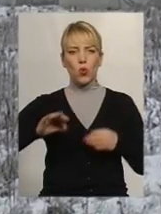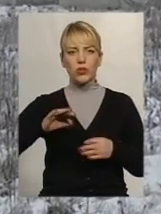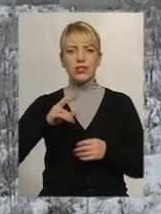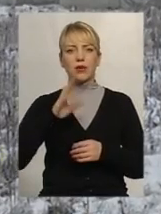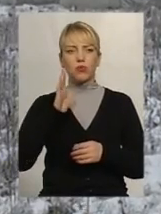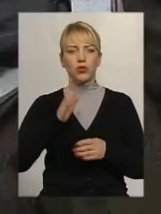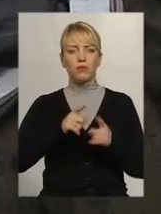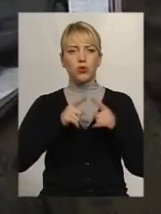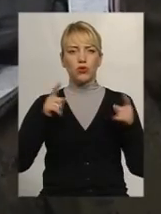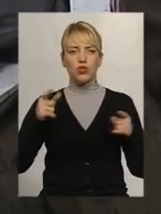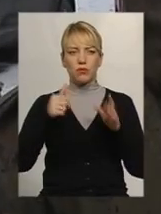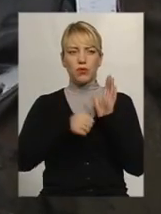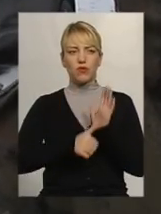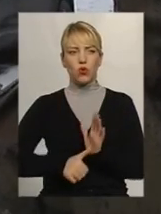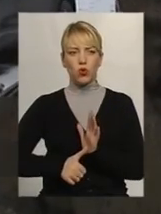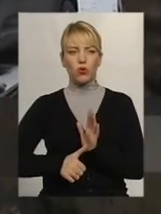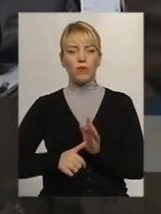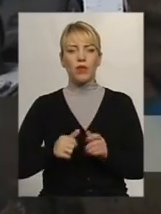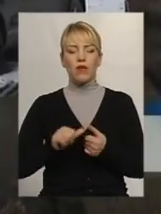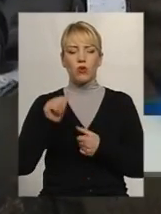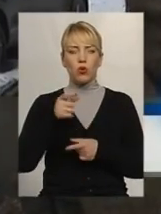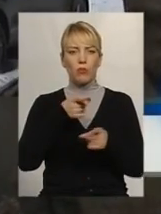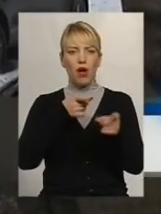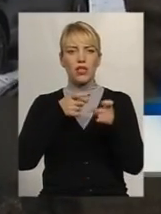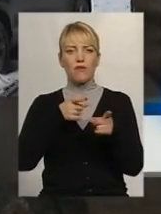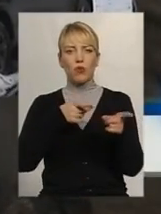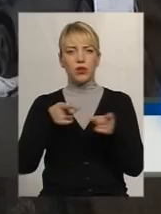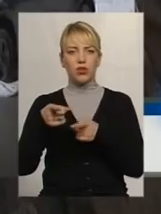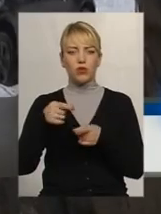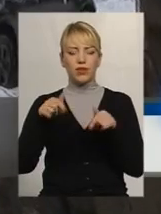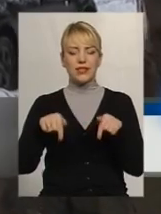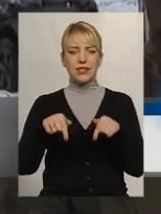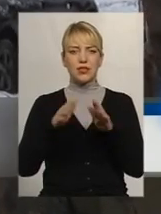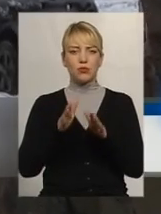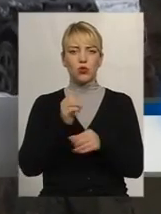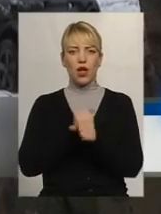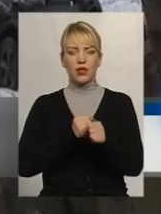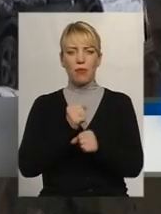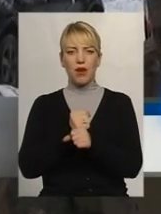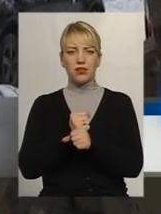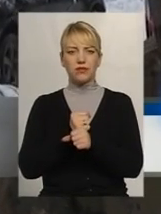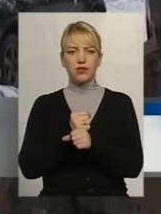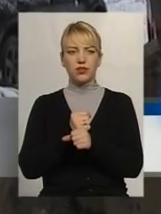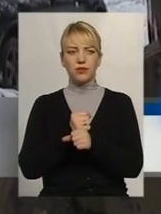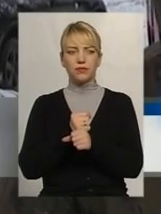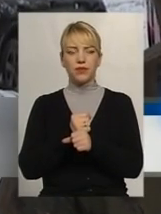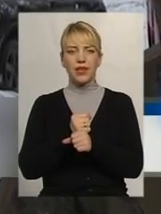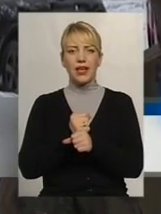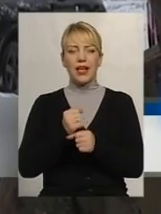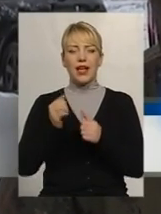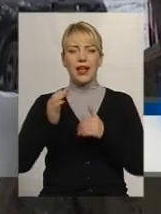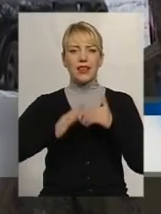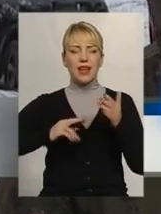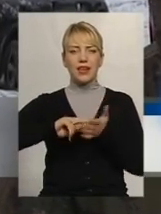триватиме півроку. «Крім вогневої підготовки, тут будуть відбувати тактику спеціальну,